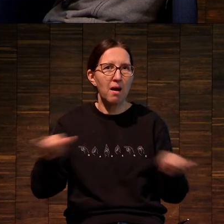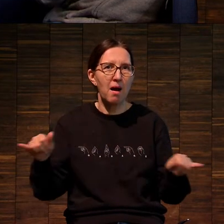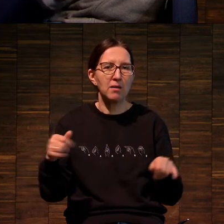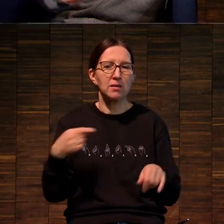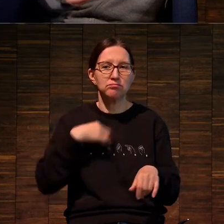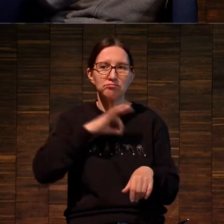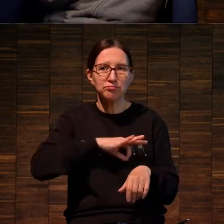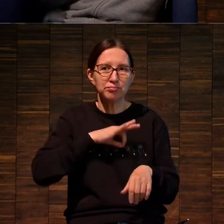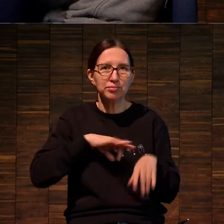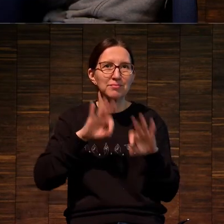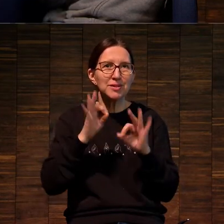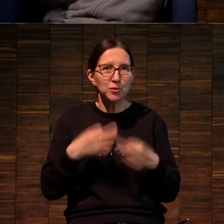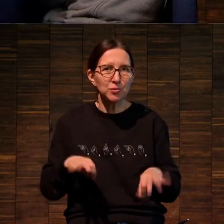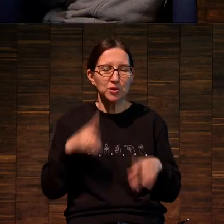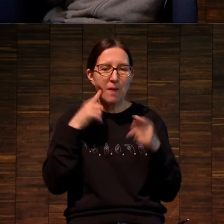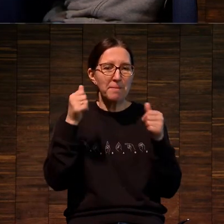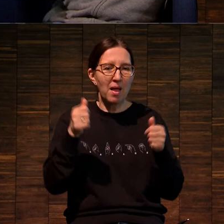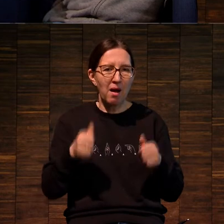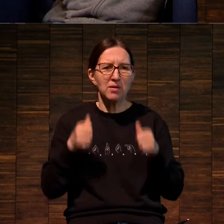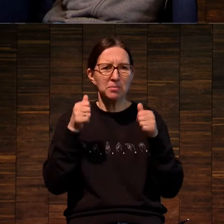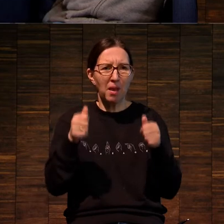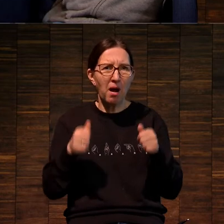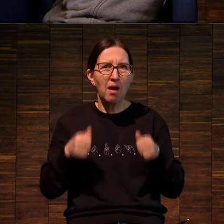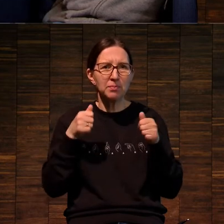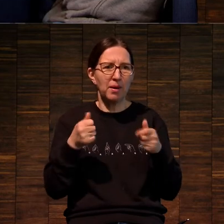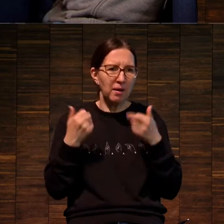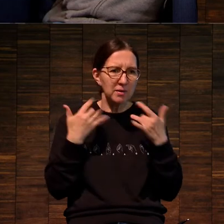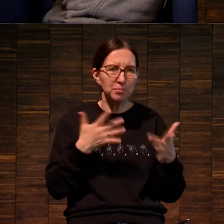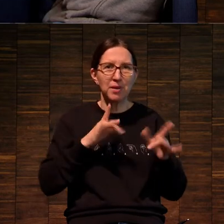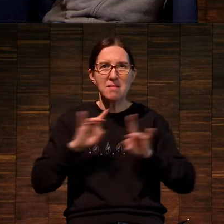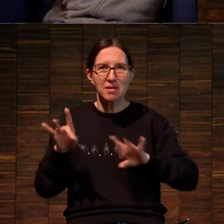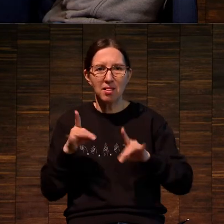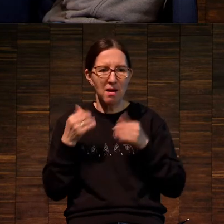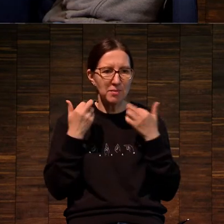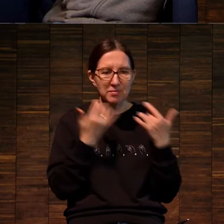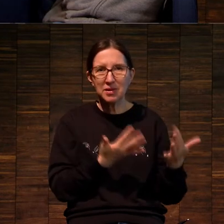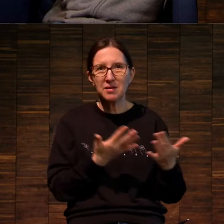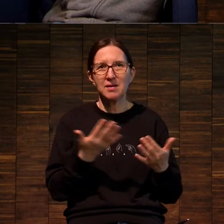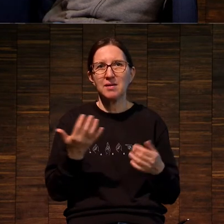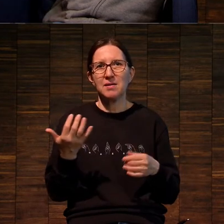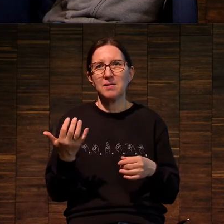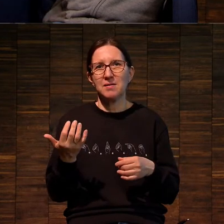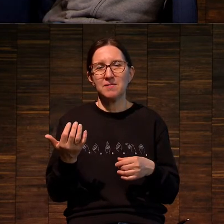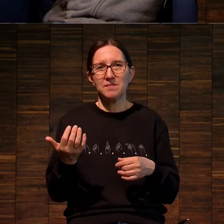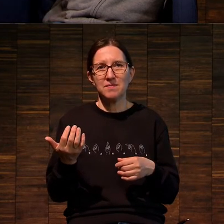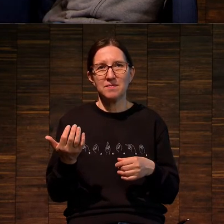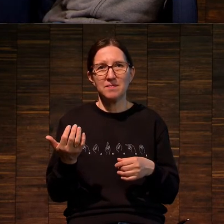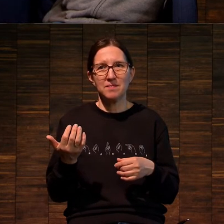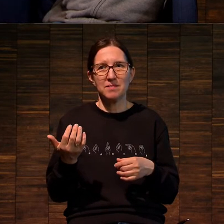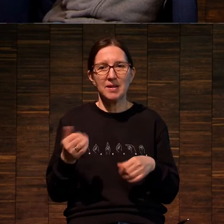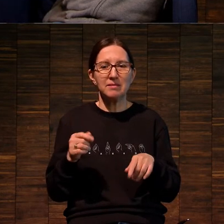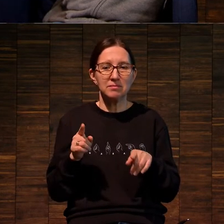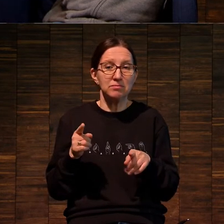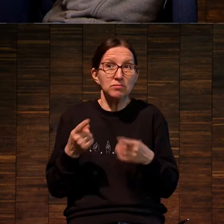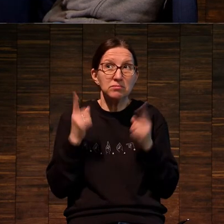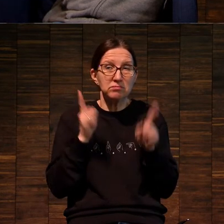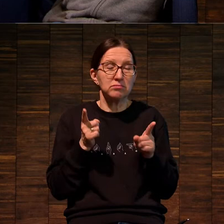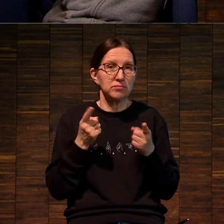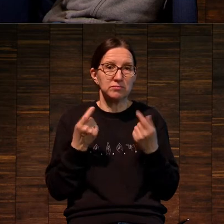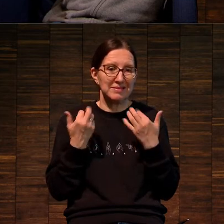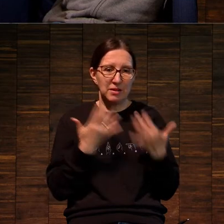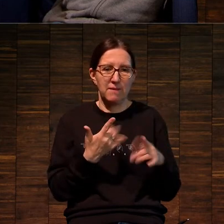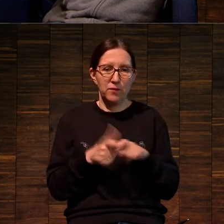утилитарном искусстве, и потребность в рекламе